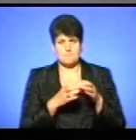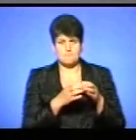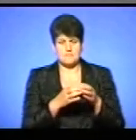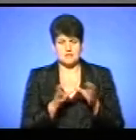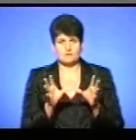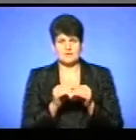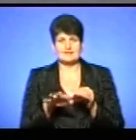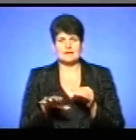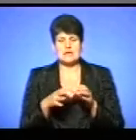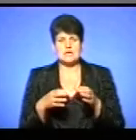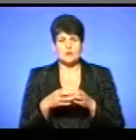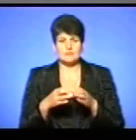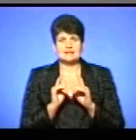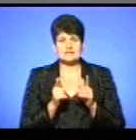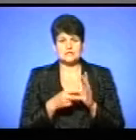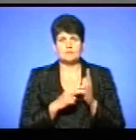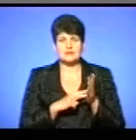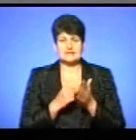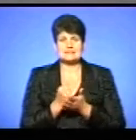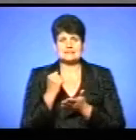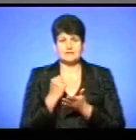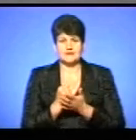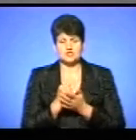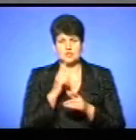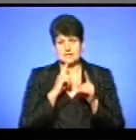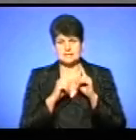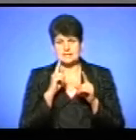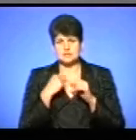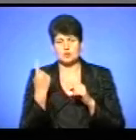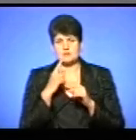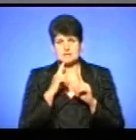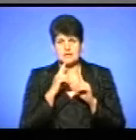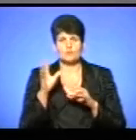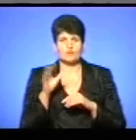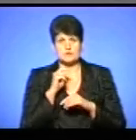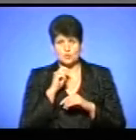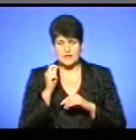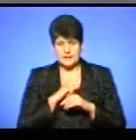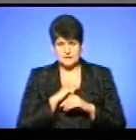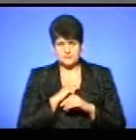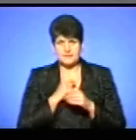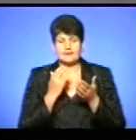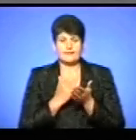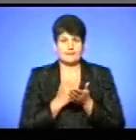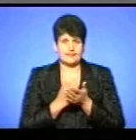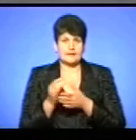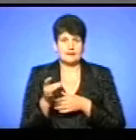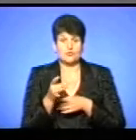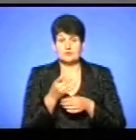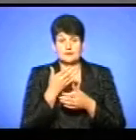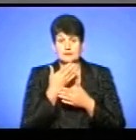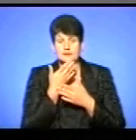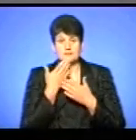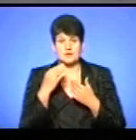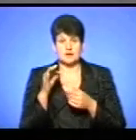'єднані територіальні громади, згідно тих планів, які затверджували на сесії обласних рад по всій Україні. Тому що є райони, де взагалі немає